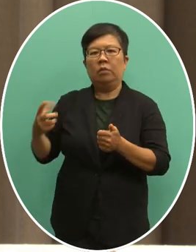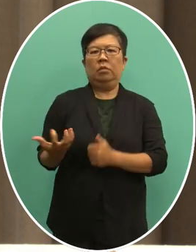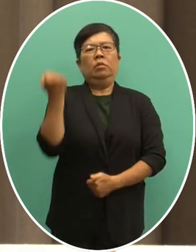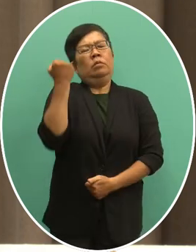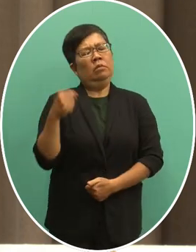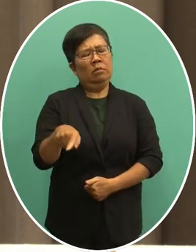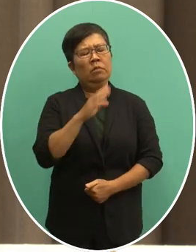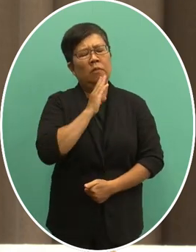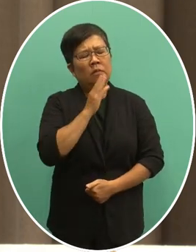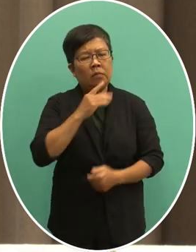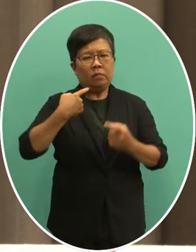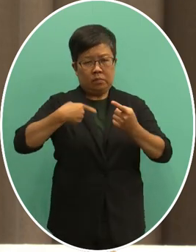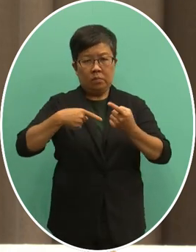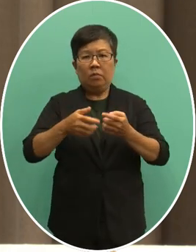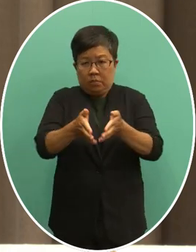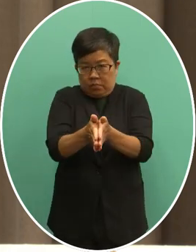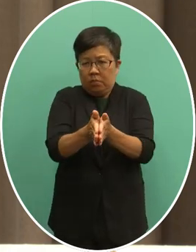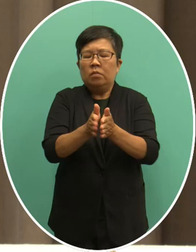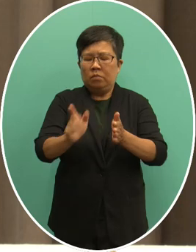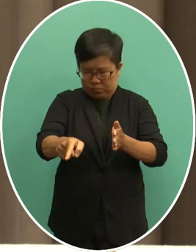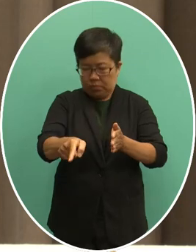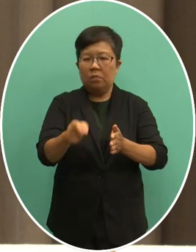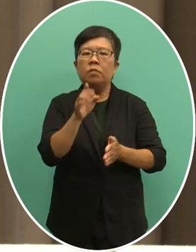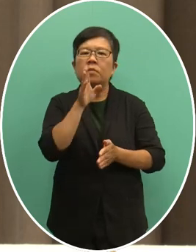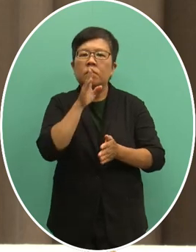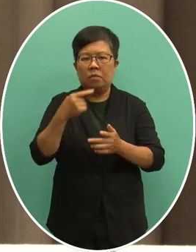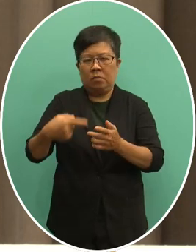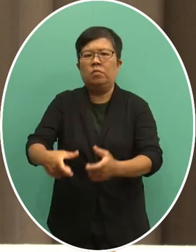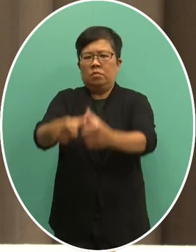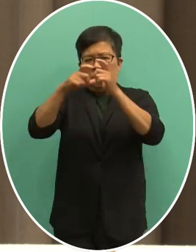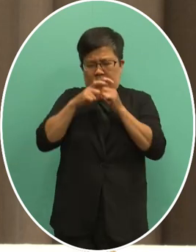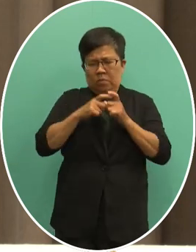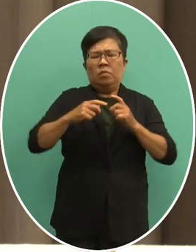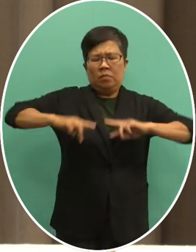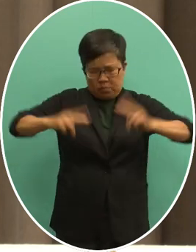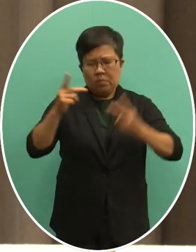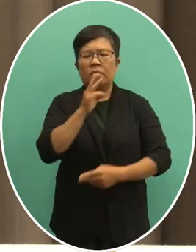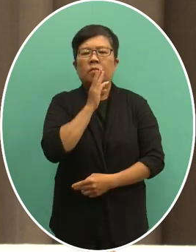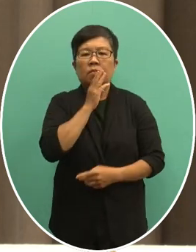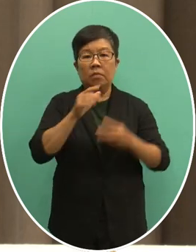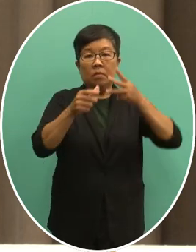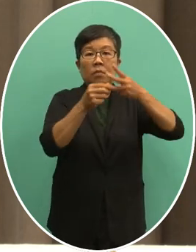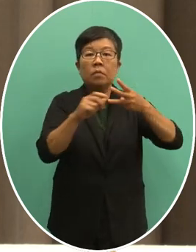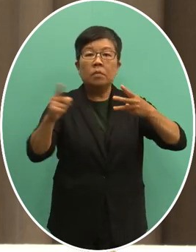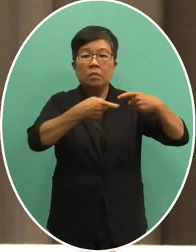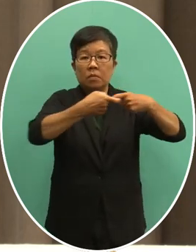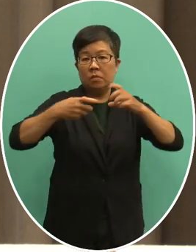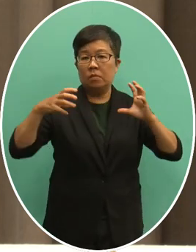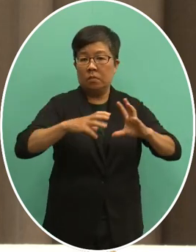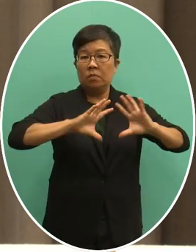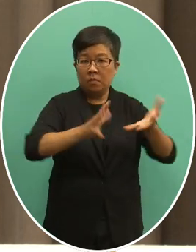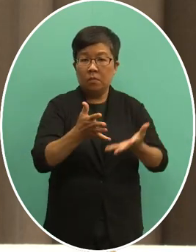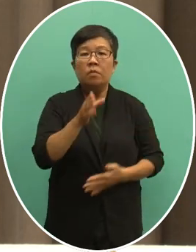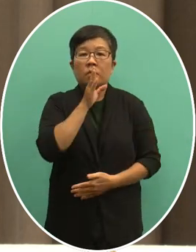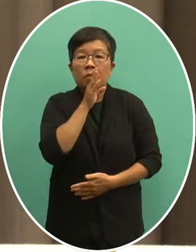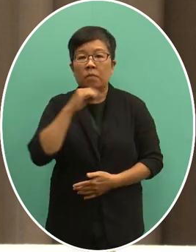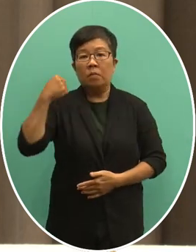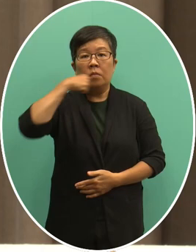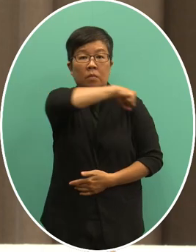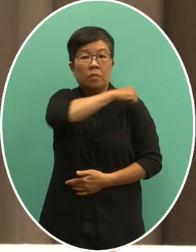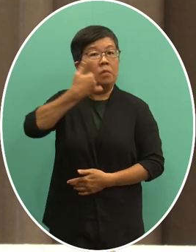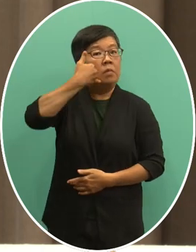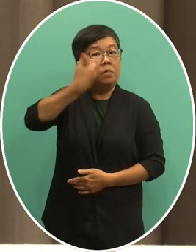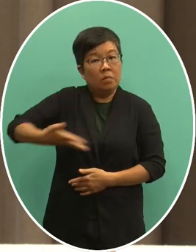权利应该立刻予以匡正第三联合国应积极维护台海